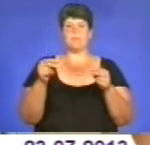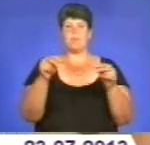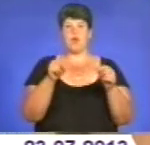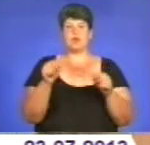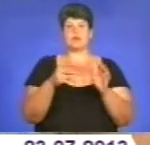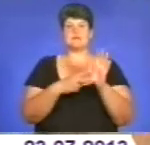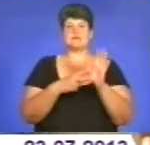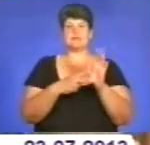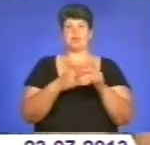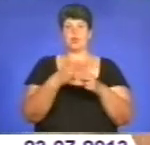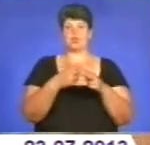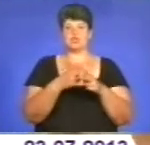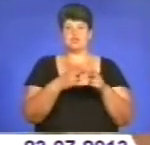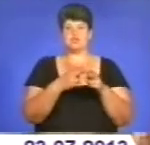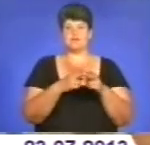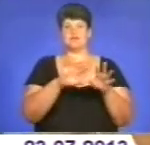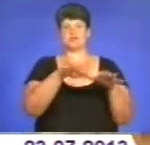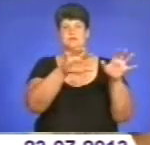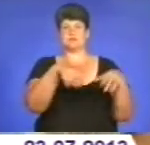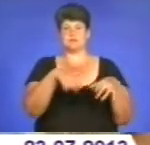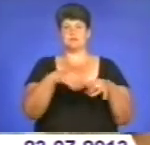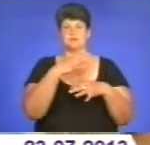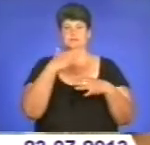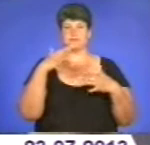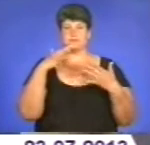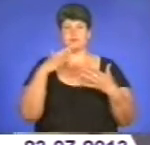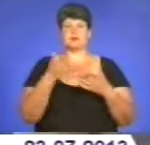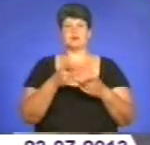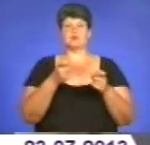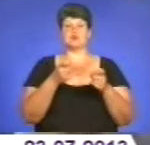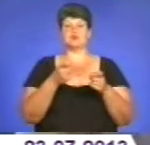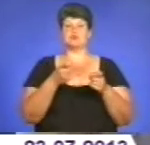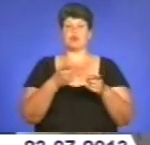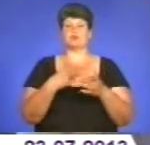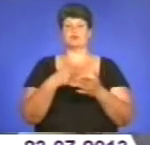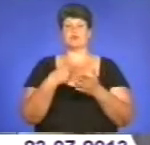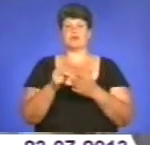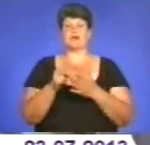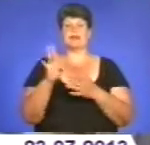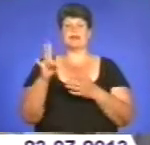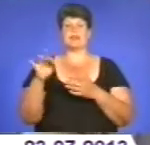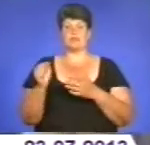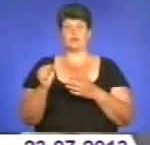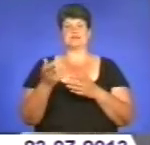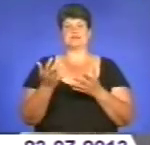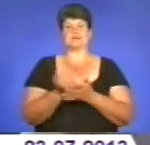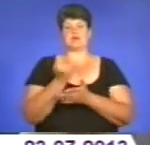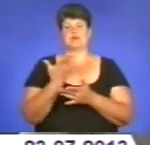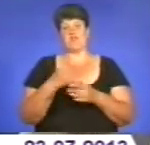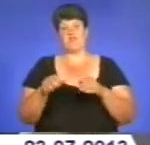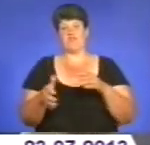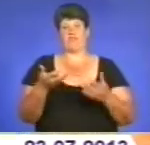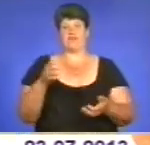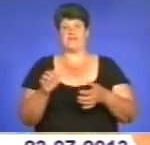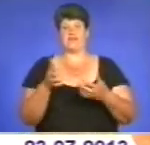ножів. Загалом список вилученого вибухотехніками чималий. За словами чоловіка, зброю він придбав, а набої до неї знайшов і викопав. Чи так це насправді,